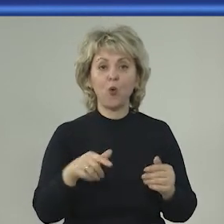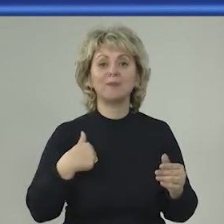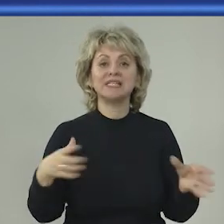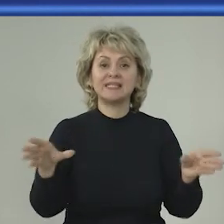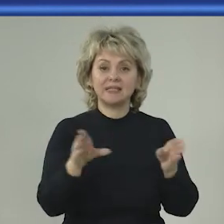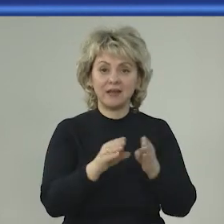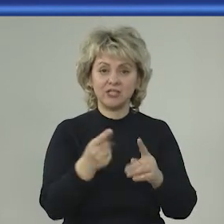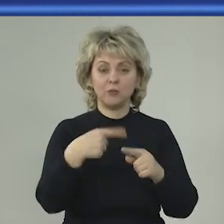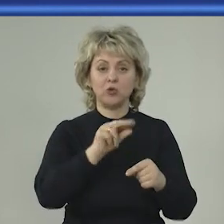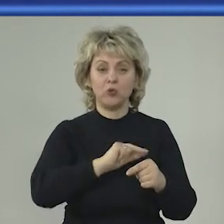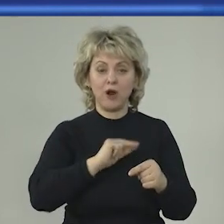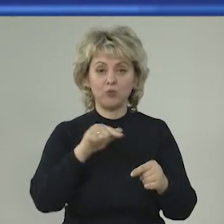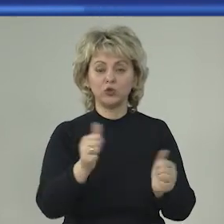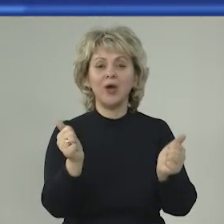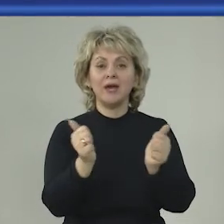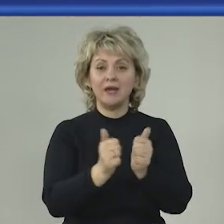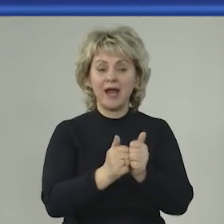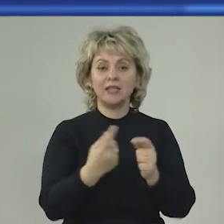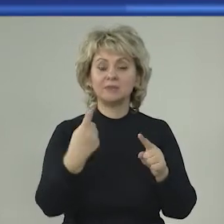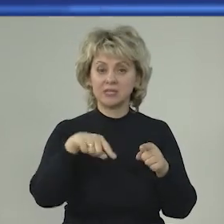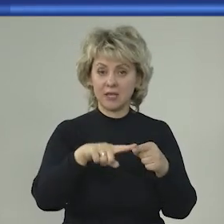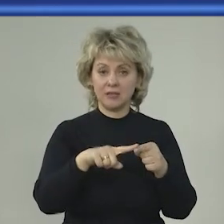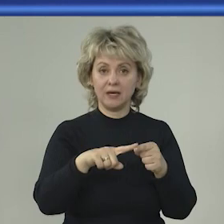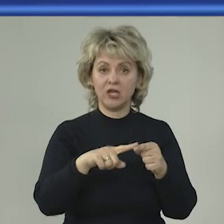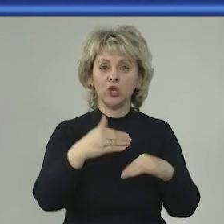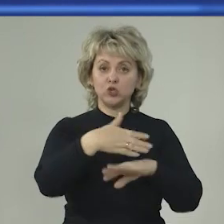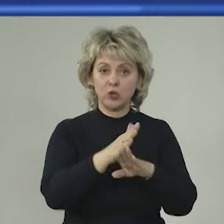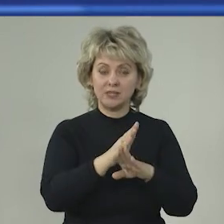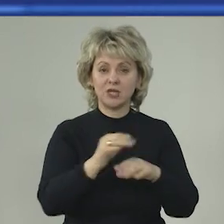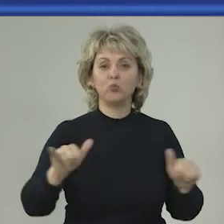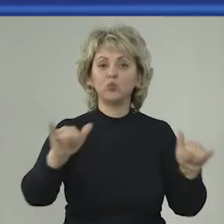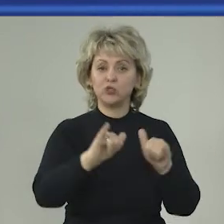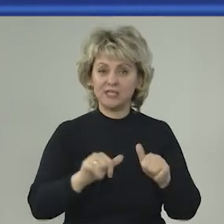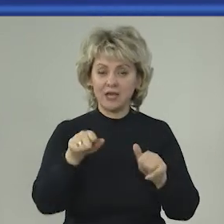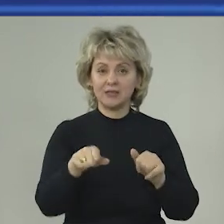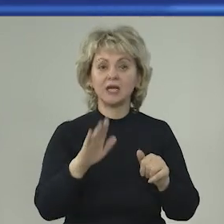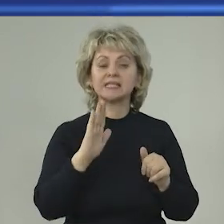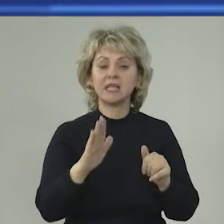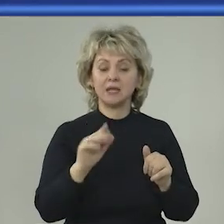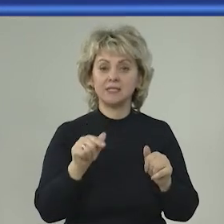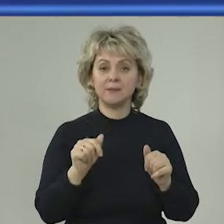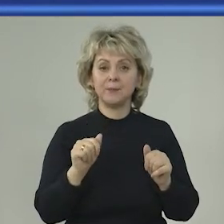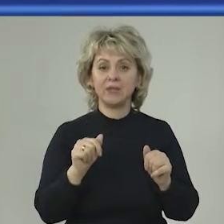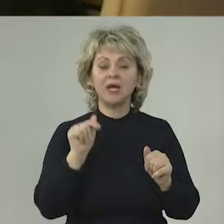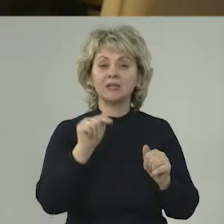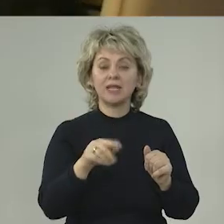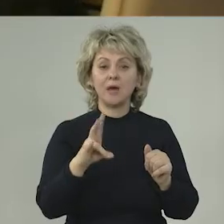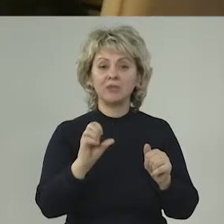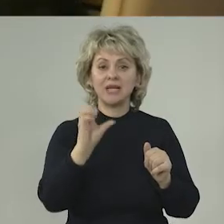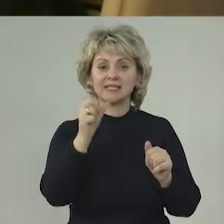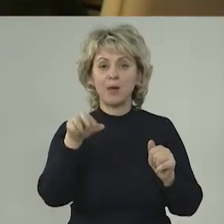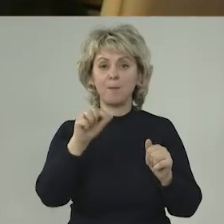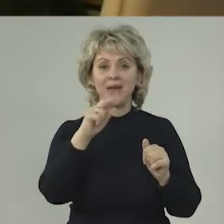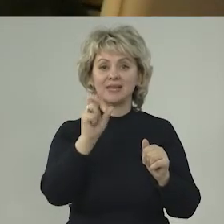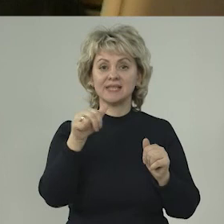синхронизируем эту работу рядом с этой частью музейной. Кстати, вот там, на